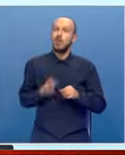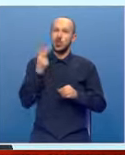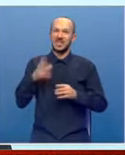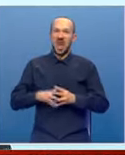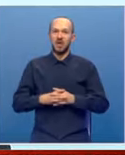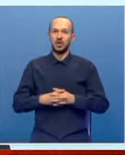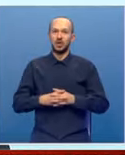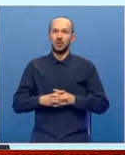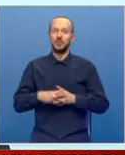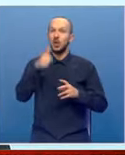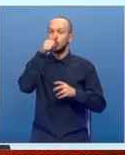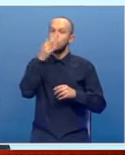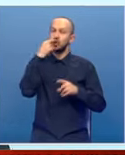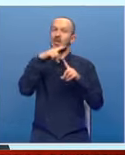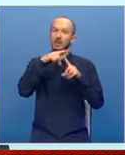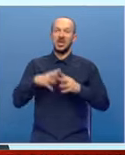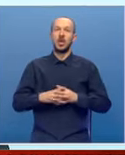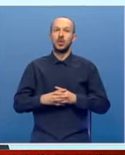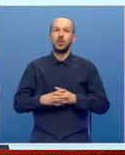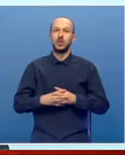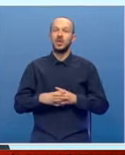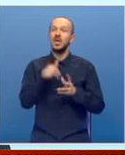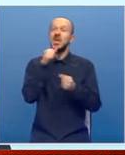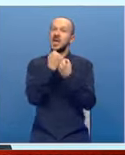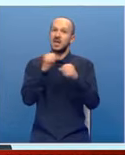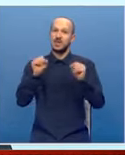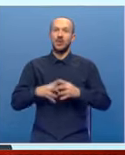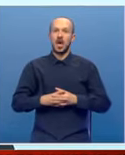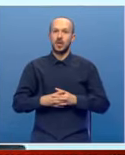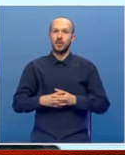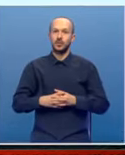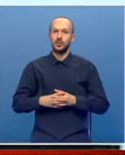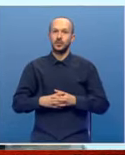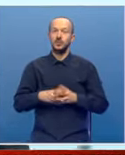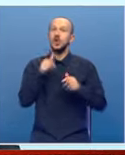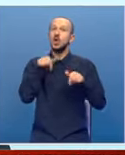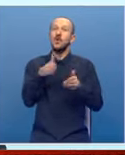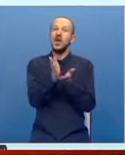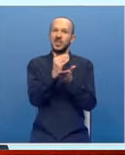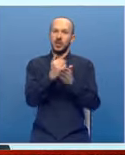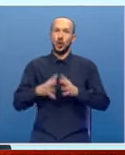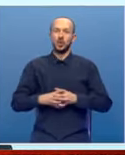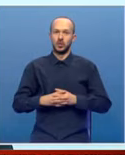što će Trebinje, Hercegovina i ovaj dio